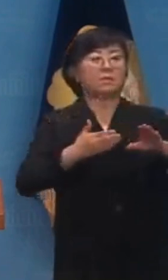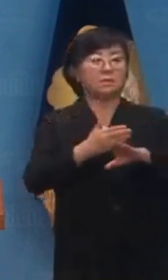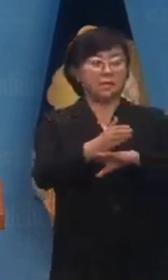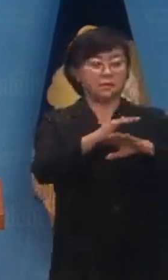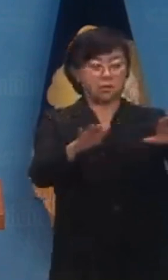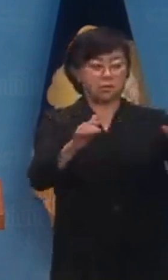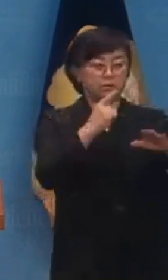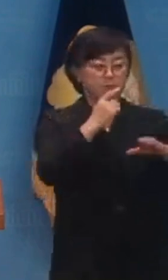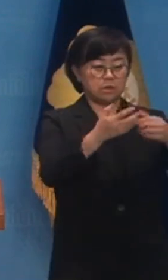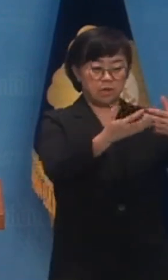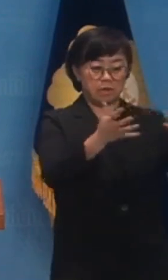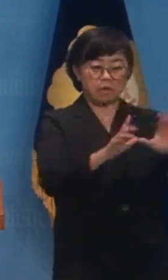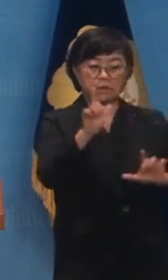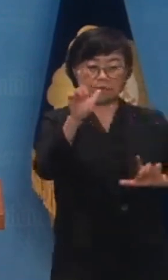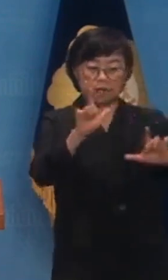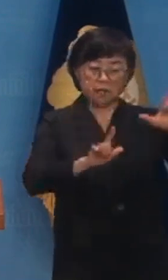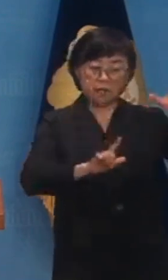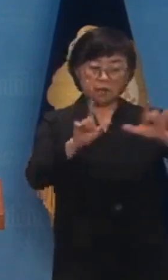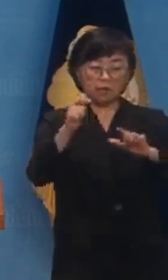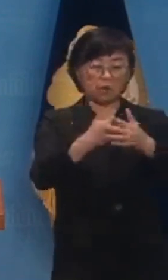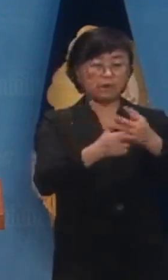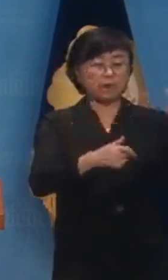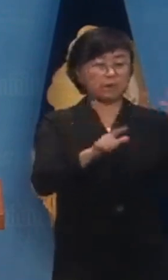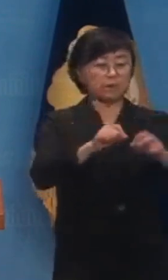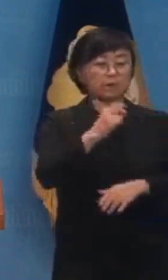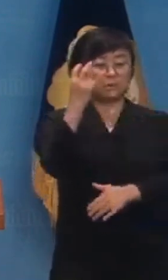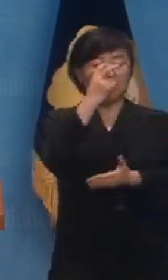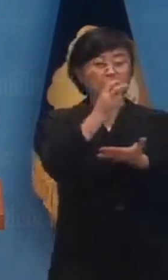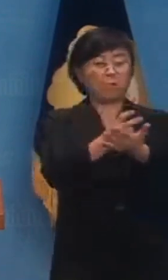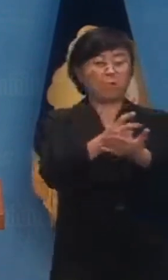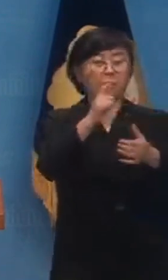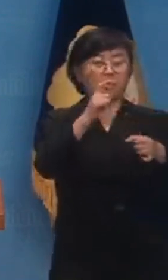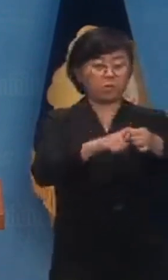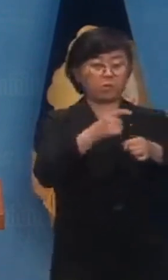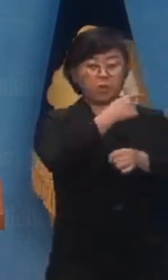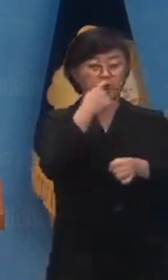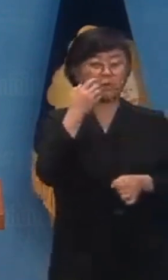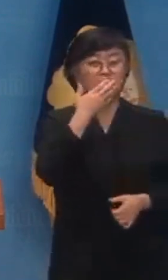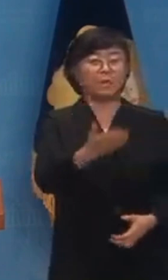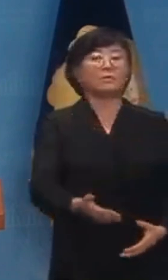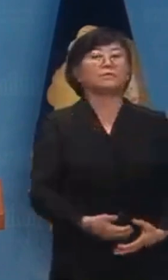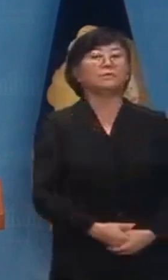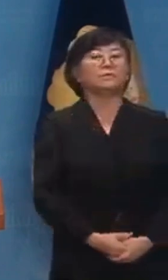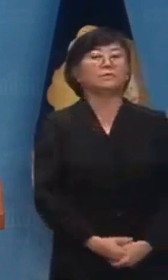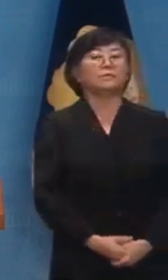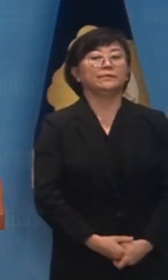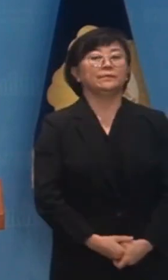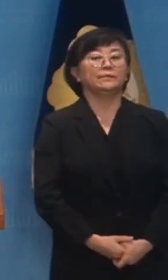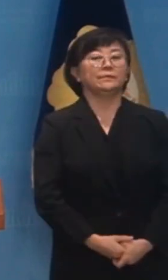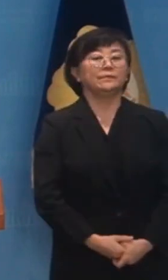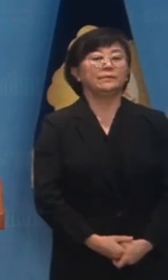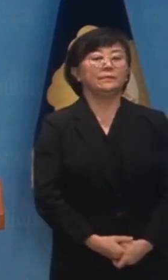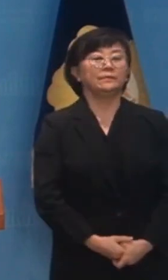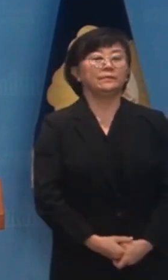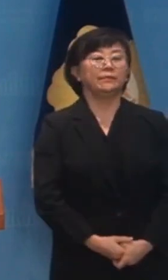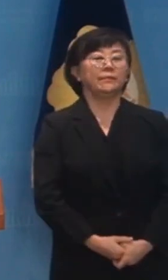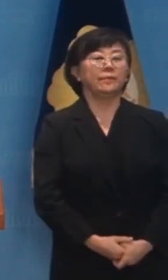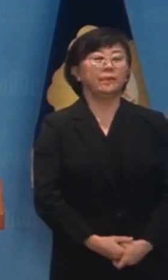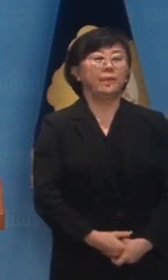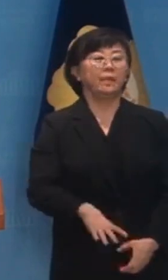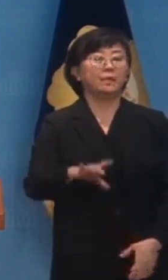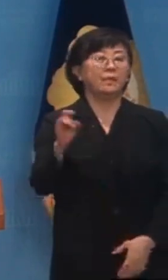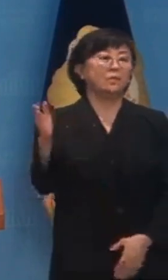처리하자는 민주당의 태도에서 바로 쌍특검법의 목적을 확인할 수 있습니다. 기승전